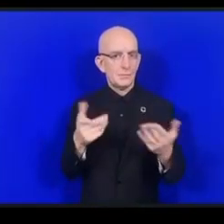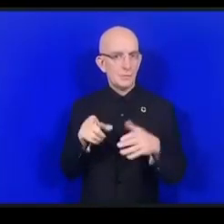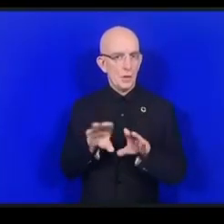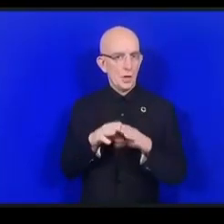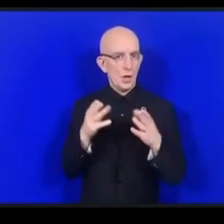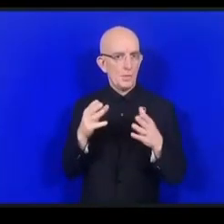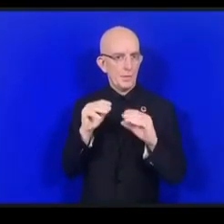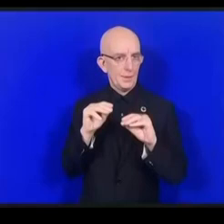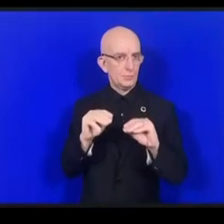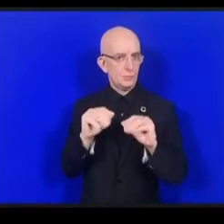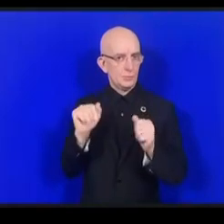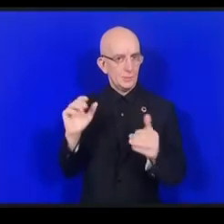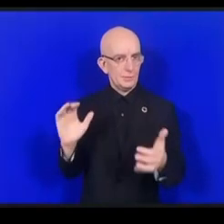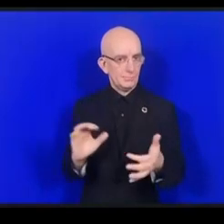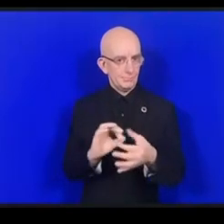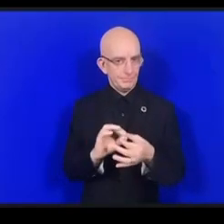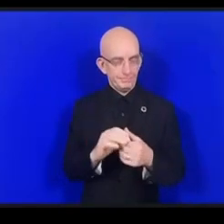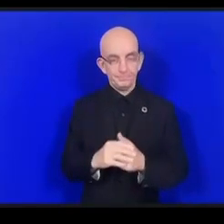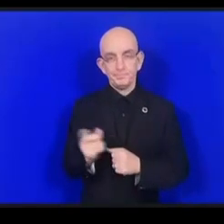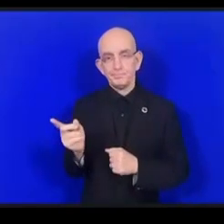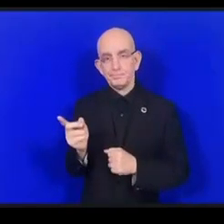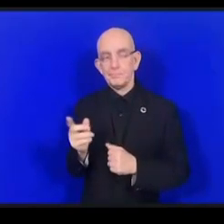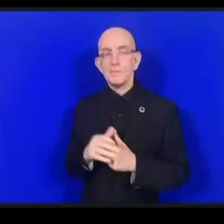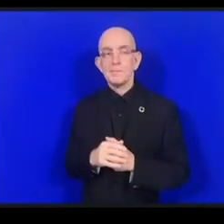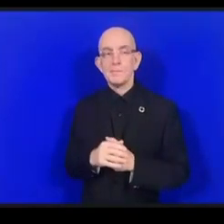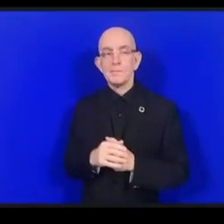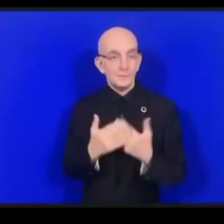وشكرا لكم على الدعوة